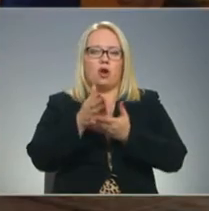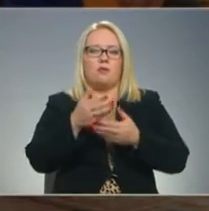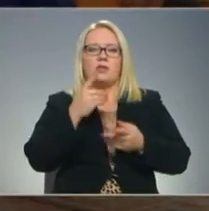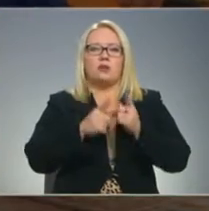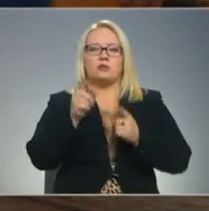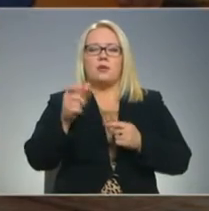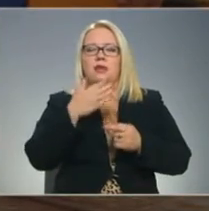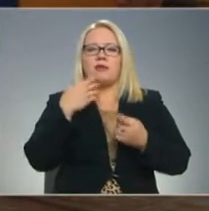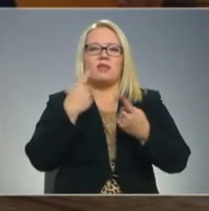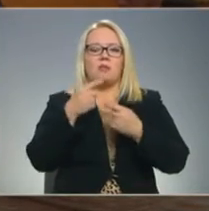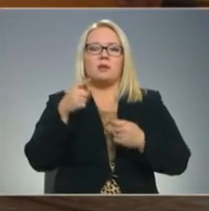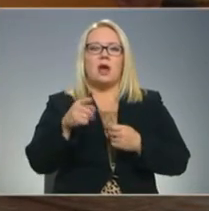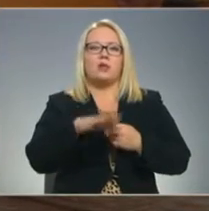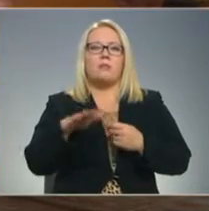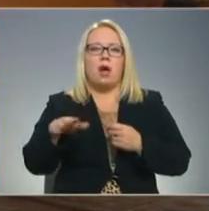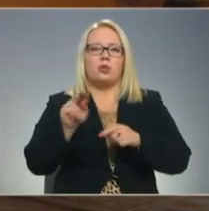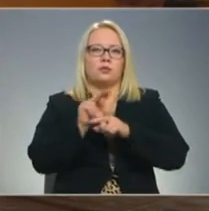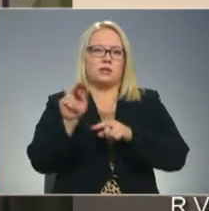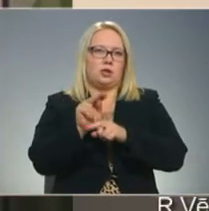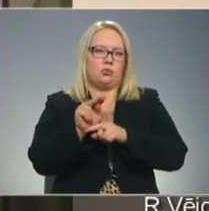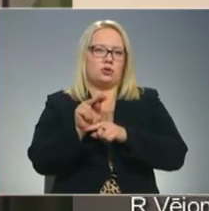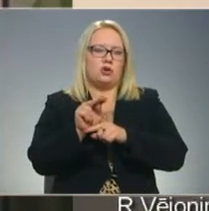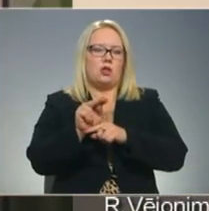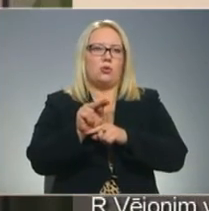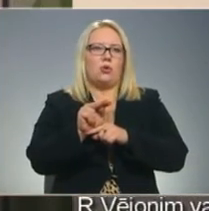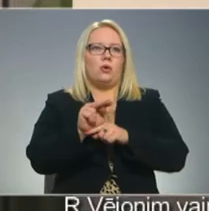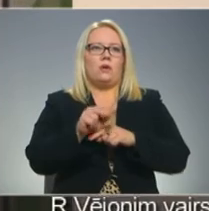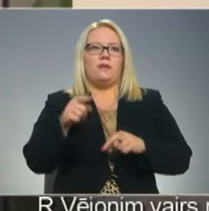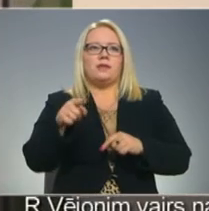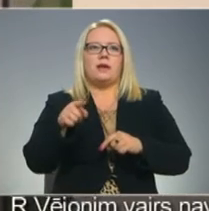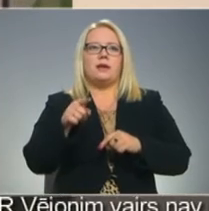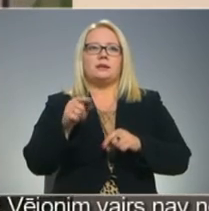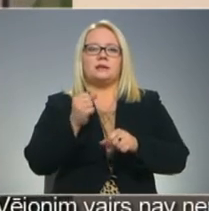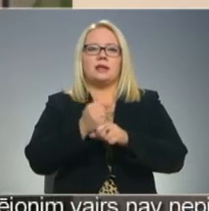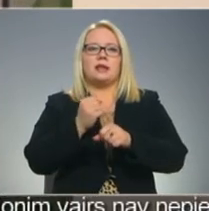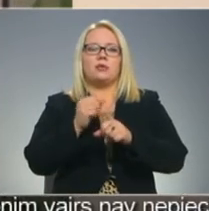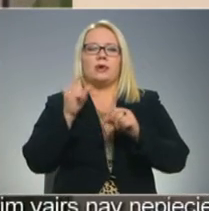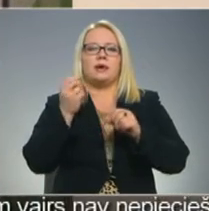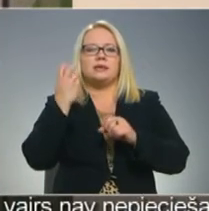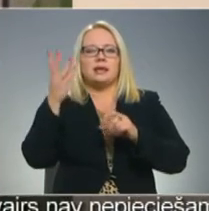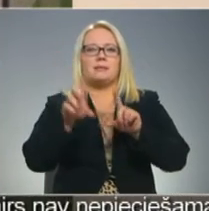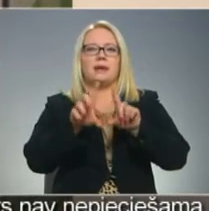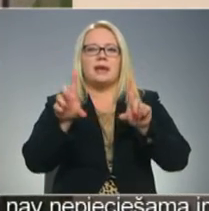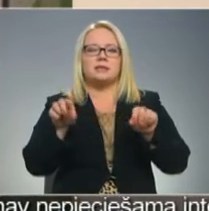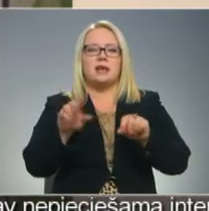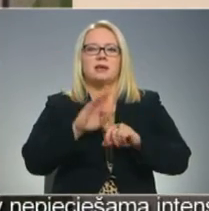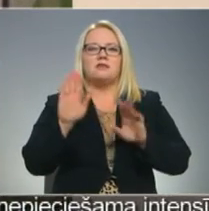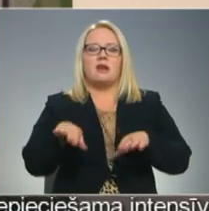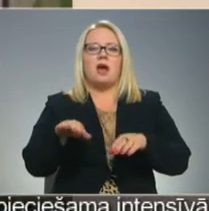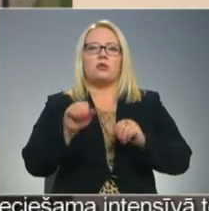informēti par šādu bērnu izglītošanu. Vēlējumies bērnu invietot izglītības iestādē, kas varētu nodrošināt